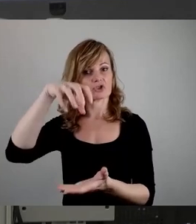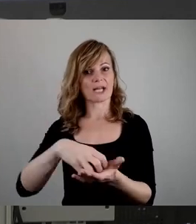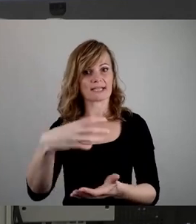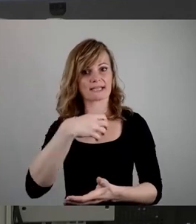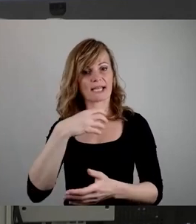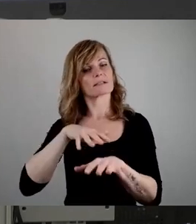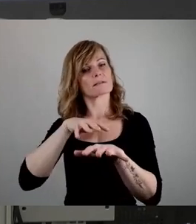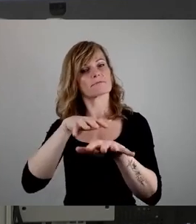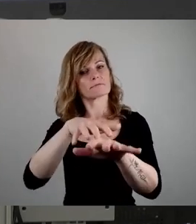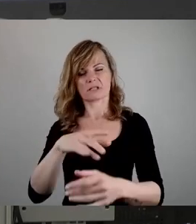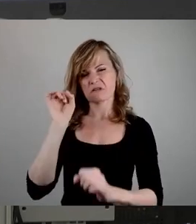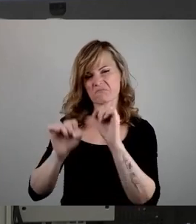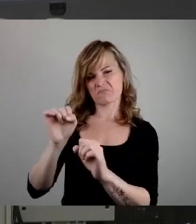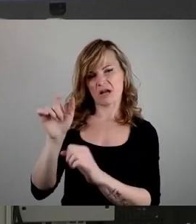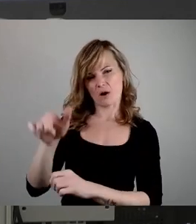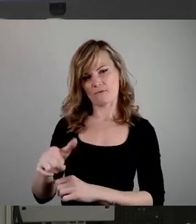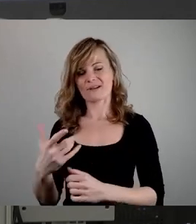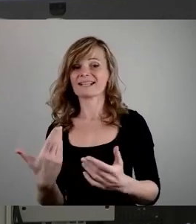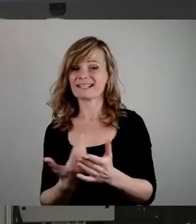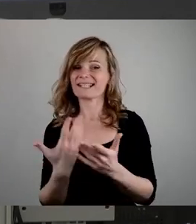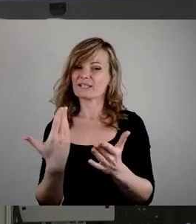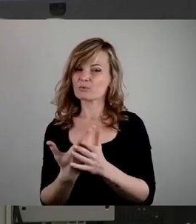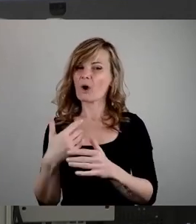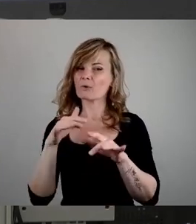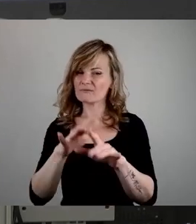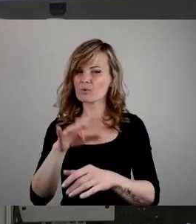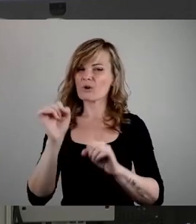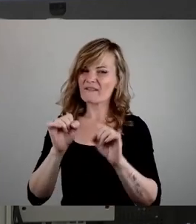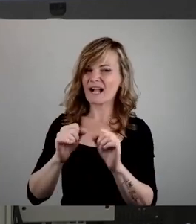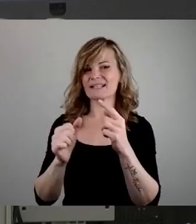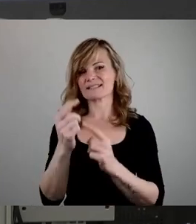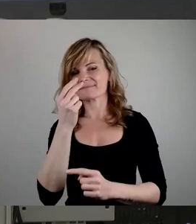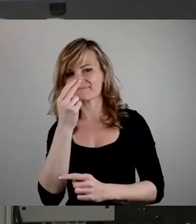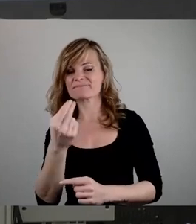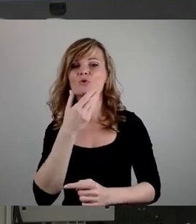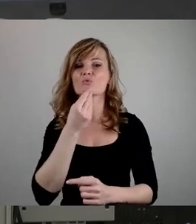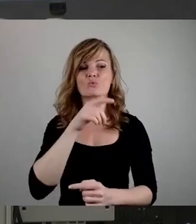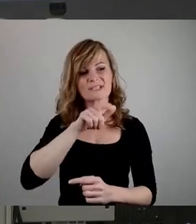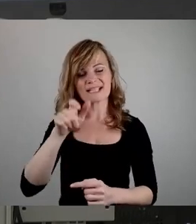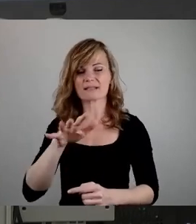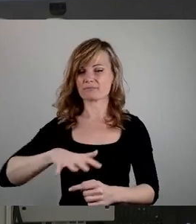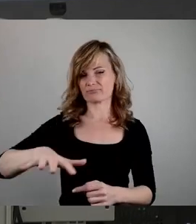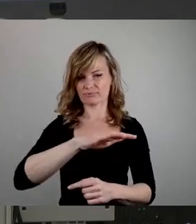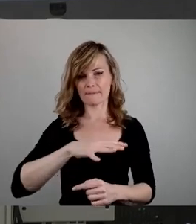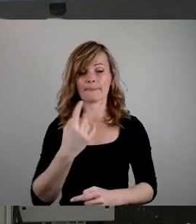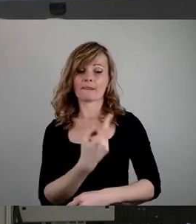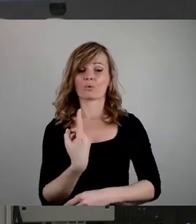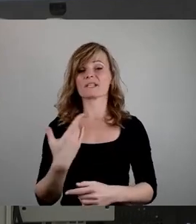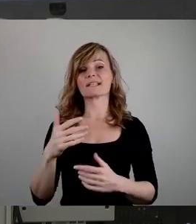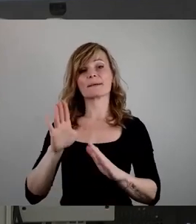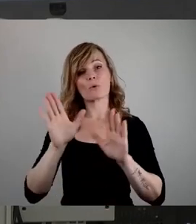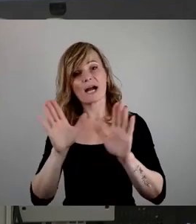gewalttätigen Auswirkungen des Antisemitismus haben gleichermaßen Jüdinnen und Juden wie auch unser demokratisches